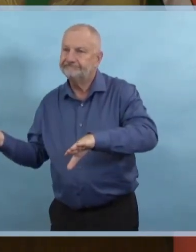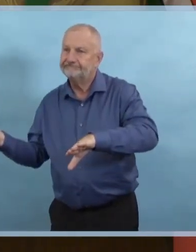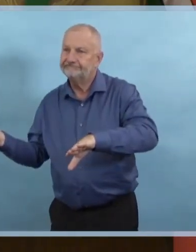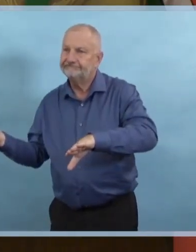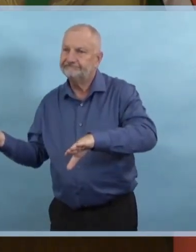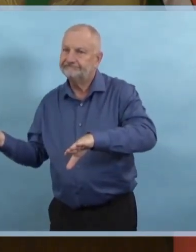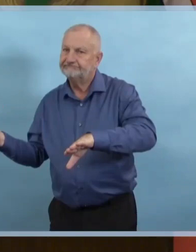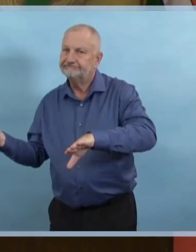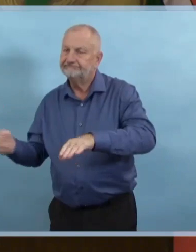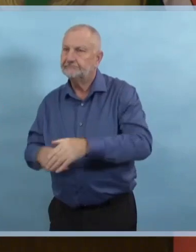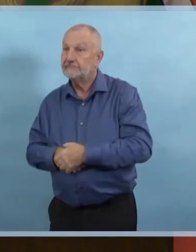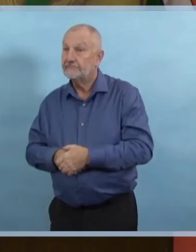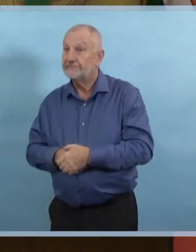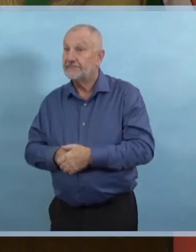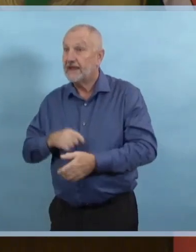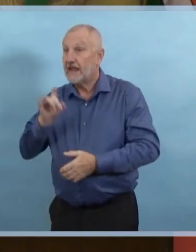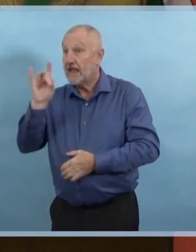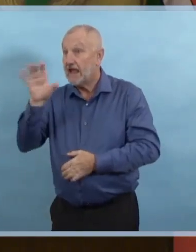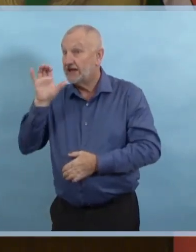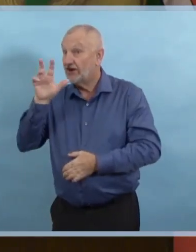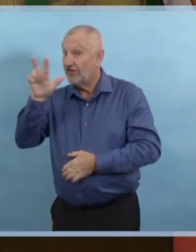831 cas dans une seule semaine.